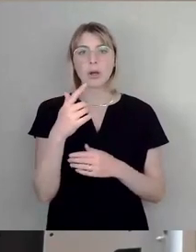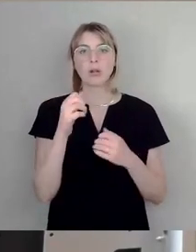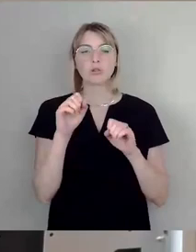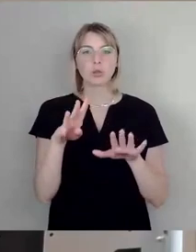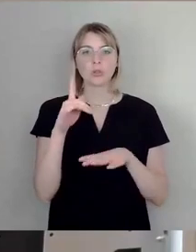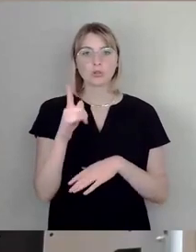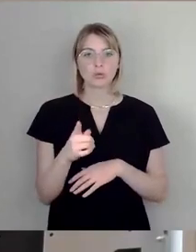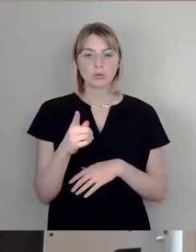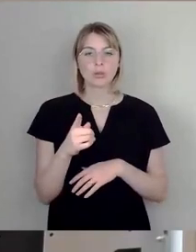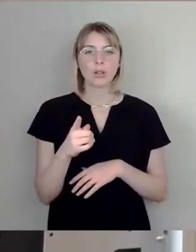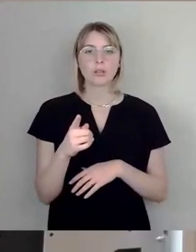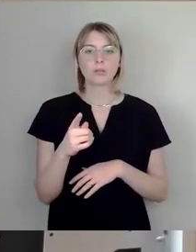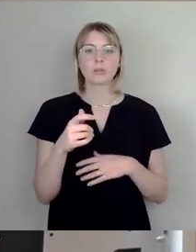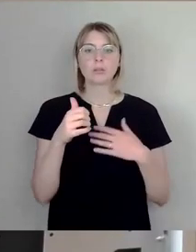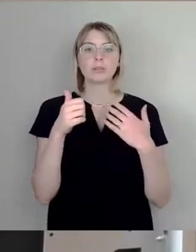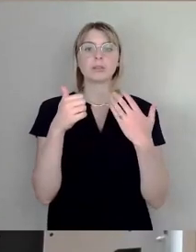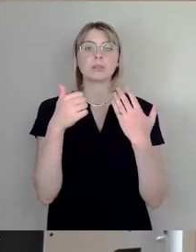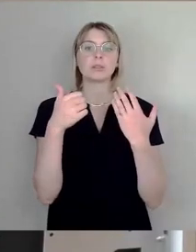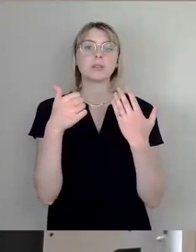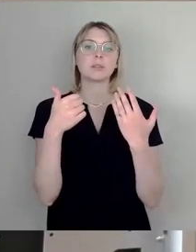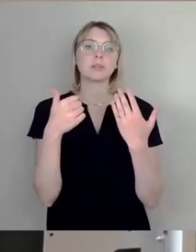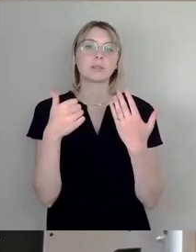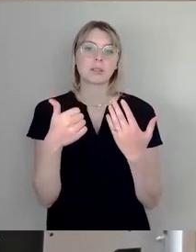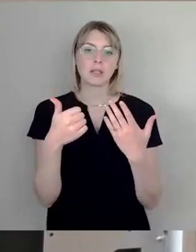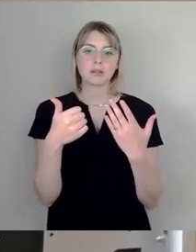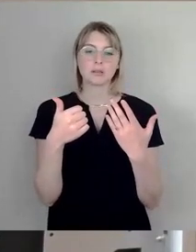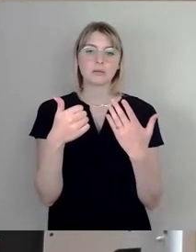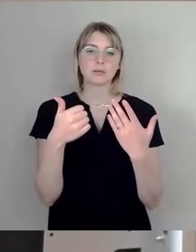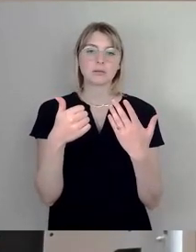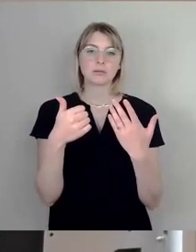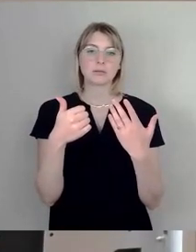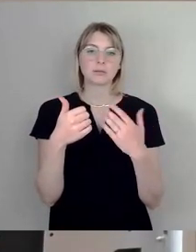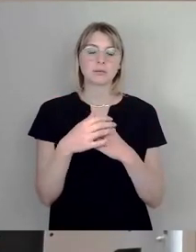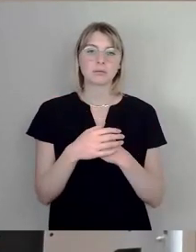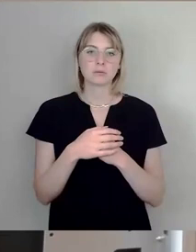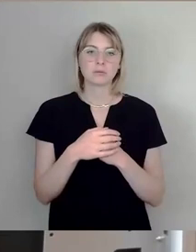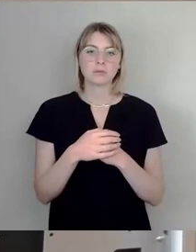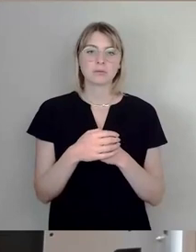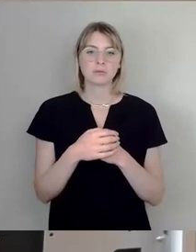Redezeit die Einbringung, die eigentlich der Herr Bürgermeister machen sollte, die er sehr widerwillig gemacht hat für seine Verwaltungsvorlage.